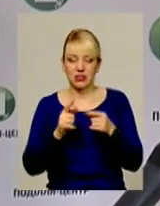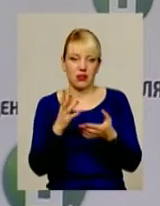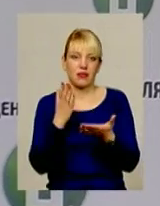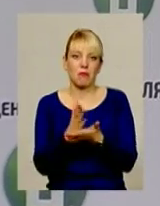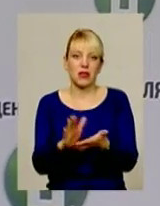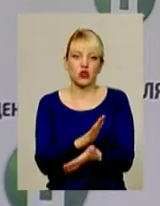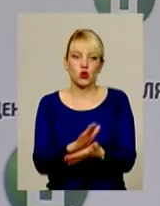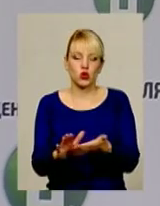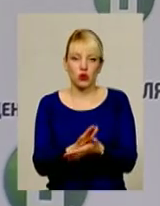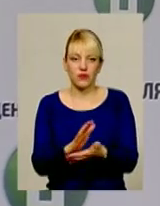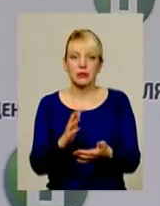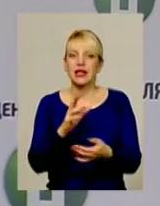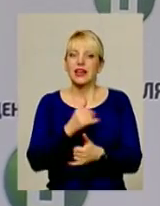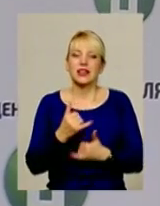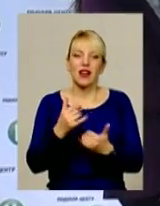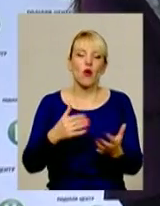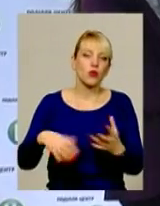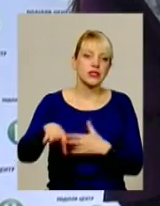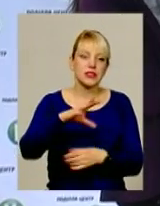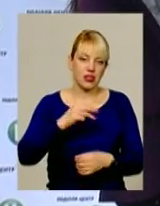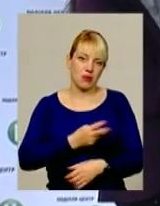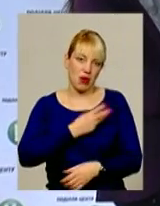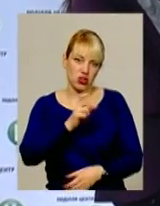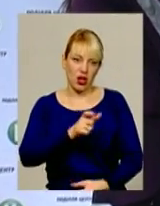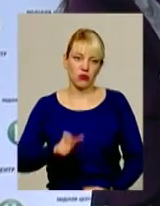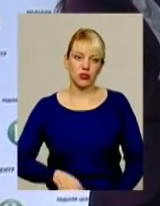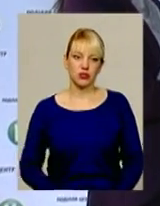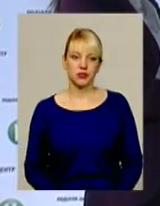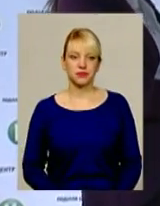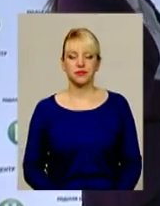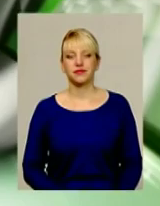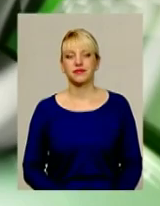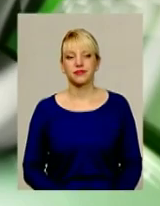бажаючих. Надія Куріляк, Максим Захарченко для інформаційного випуску.